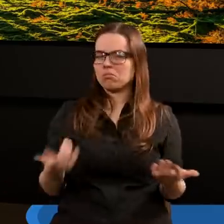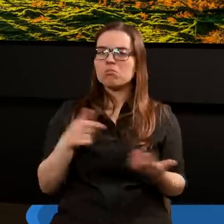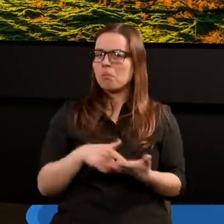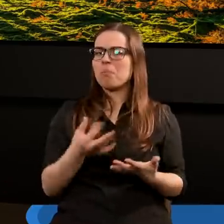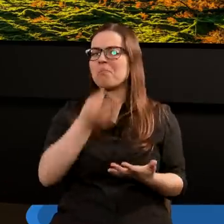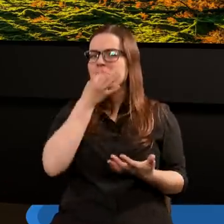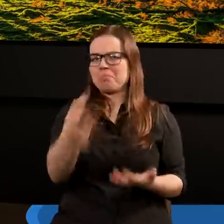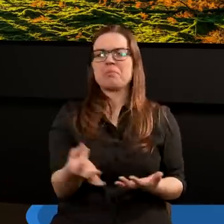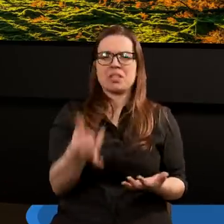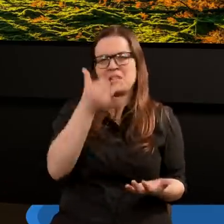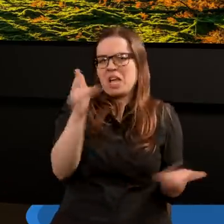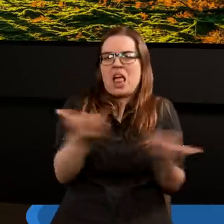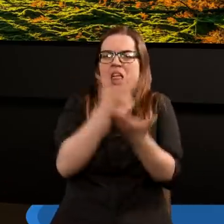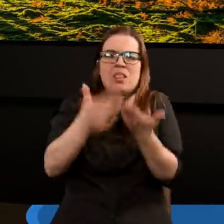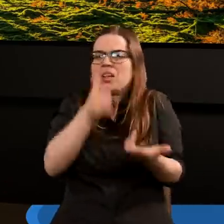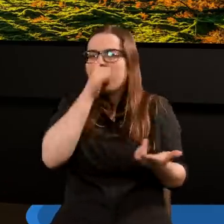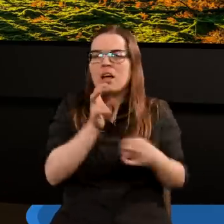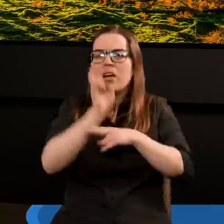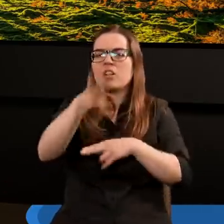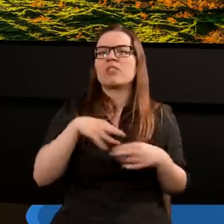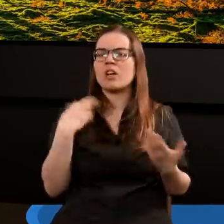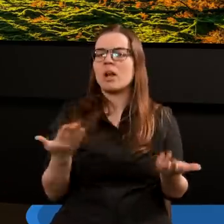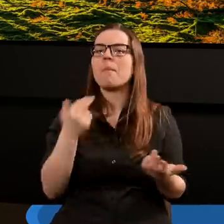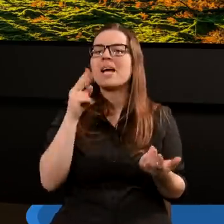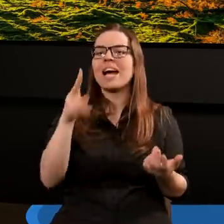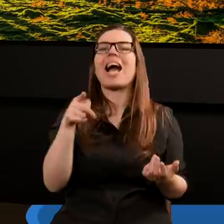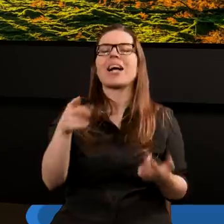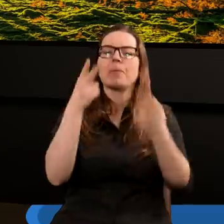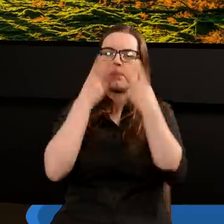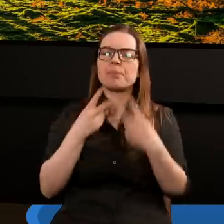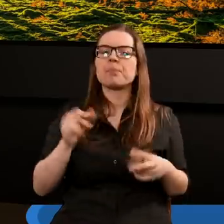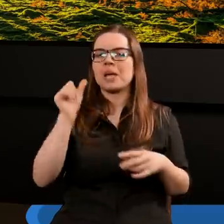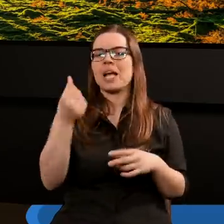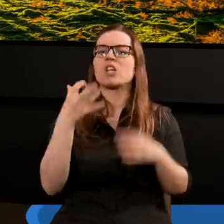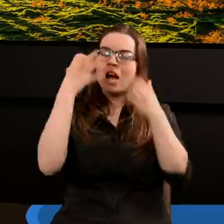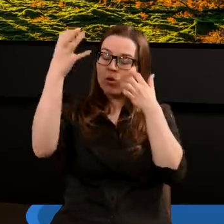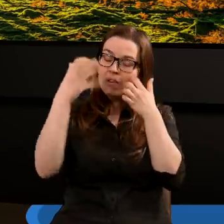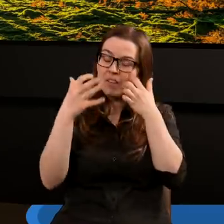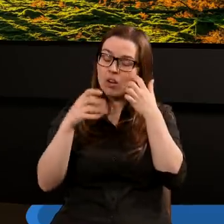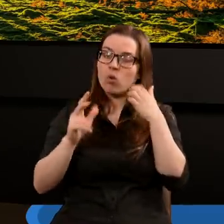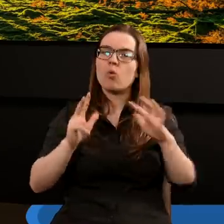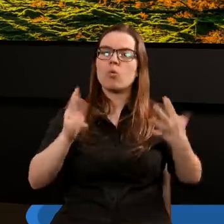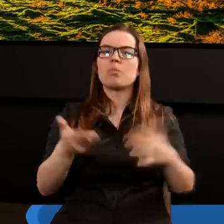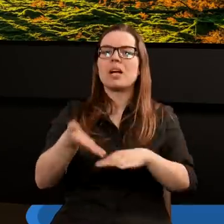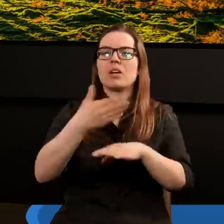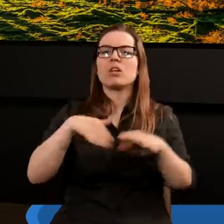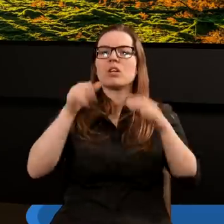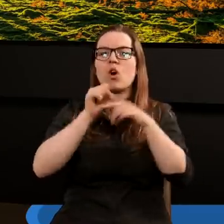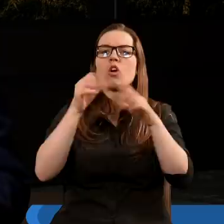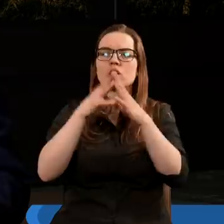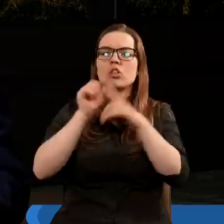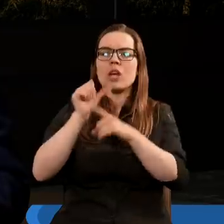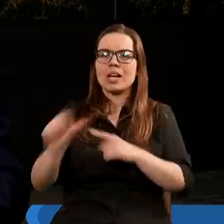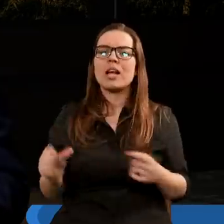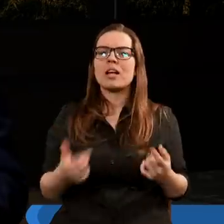kiedy nie można było wejść do świątyni? Mirku, przeczytaj I Królewska, ósmy rozdział, wersety od dziesiątego do jedenastego.